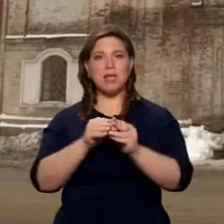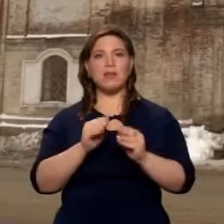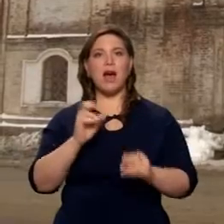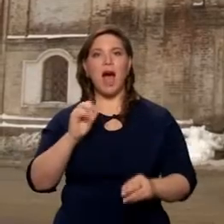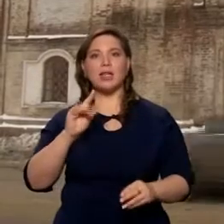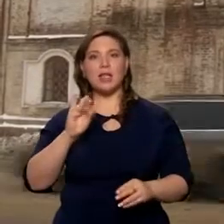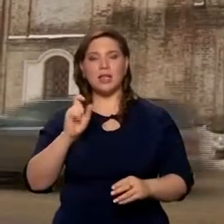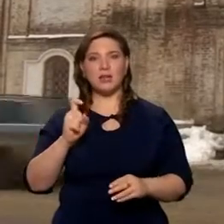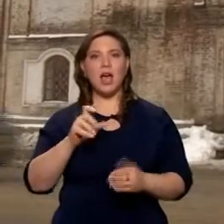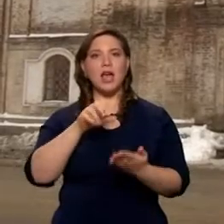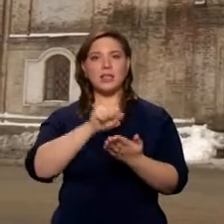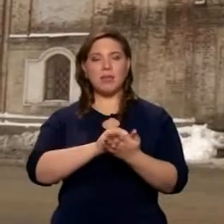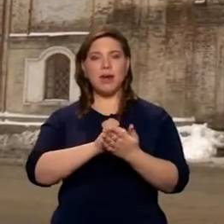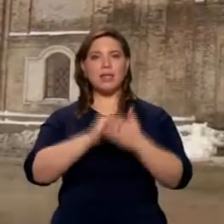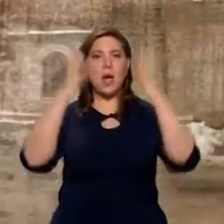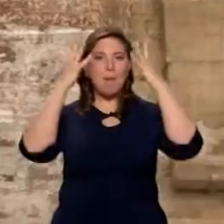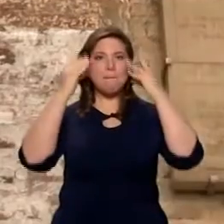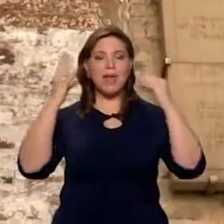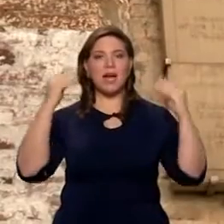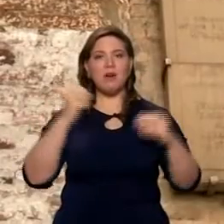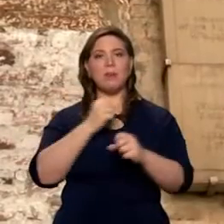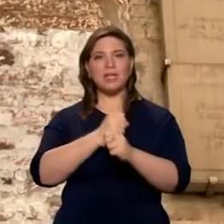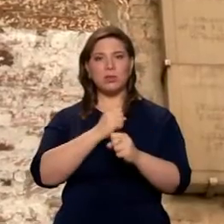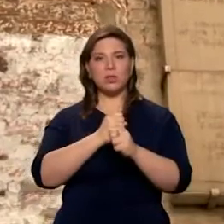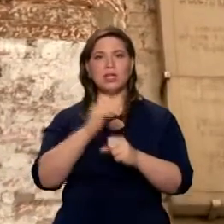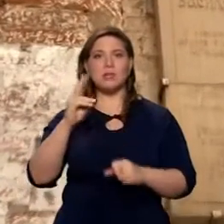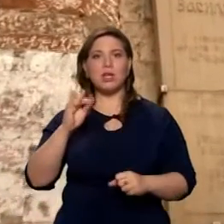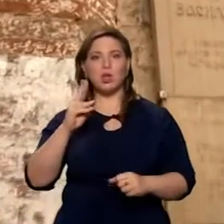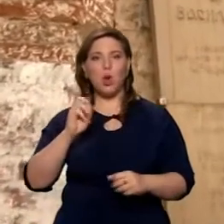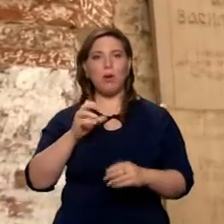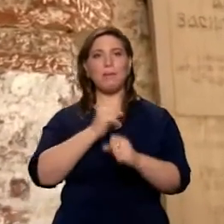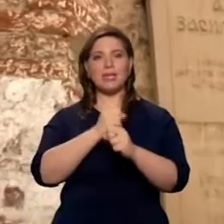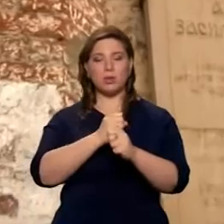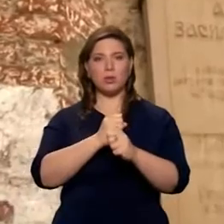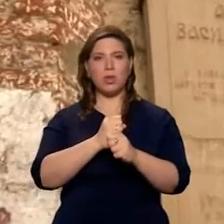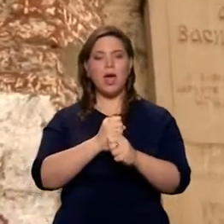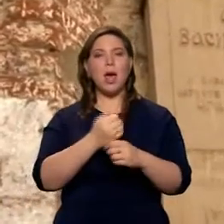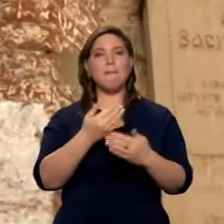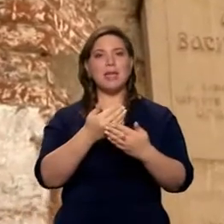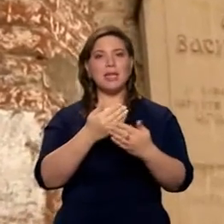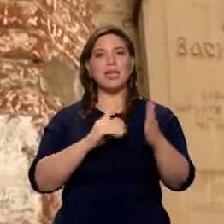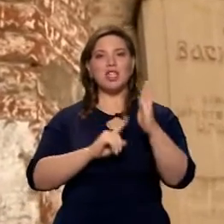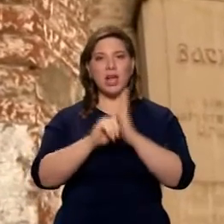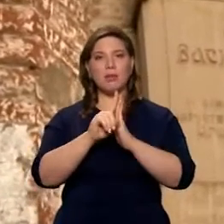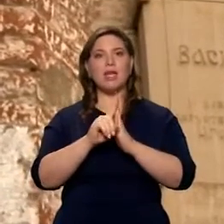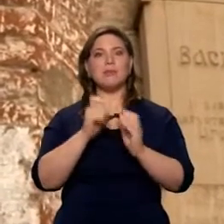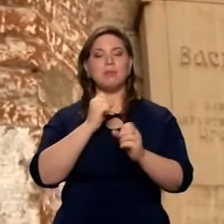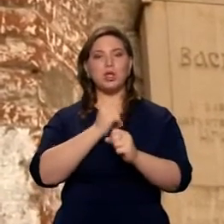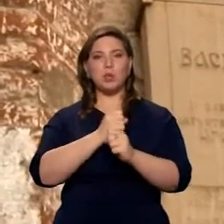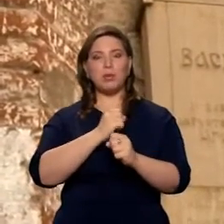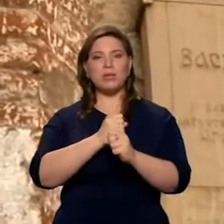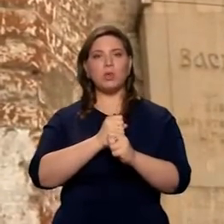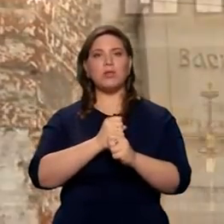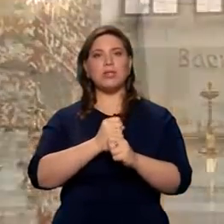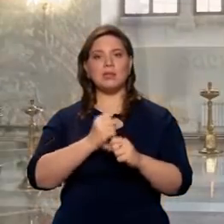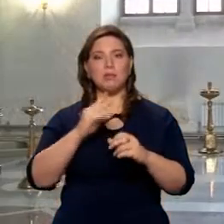Александровых. Занимались они меховым производством и затем спиртовым производством. Перед тем, как начать спиртовое производство, на семейном совете